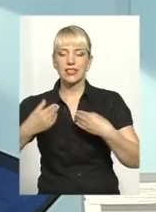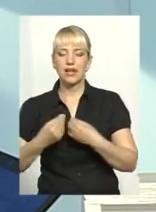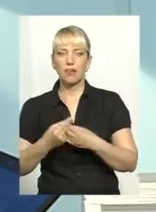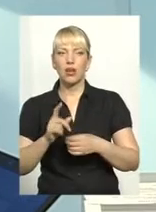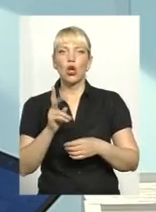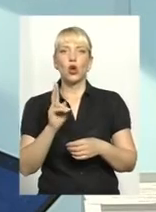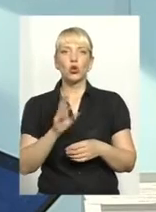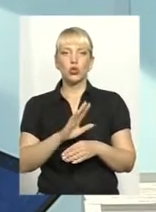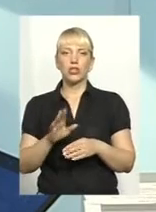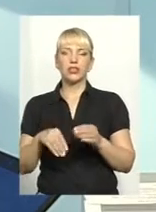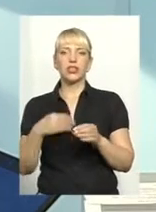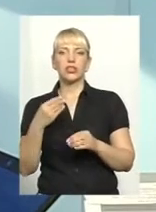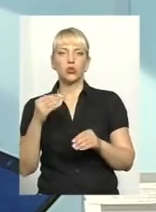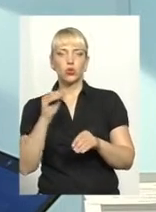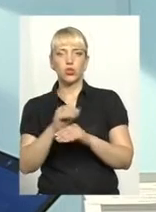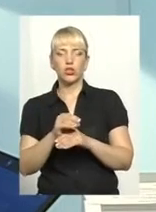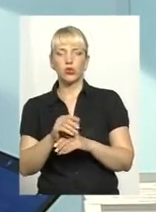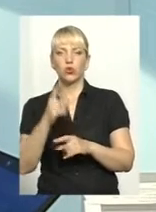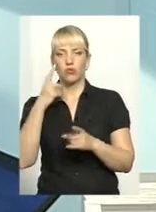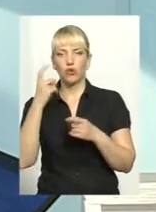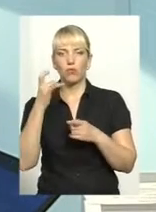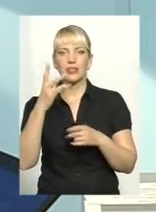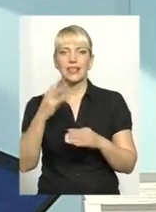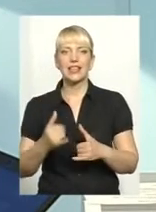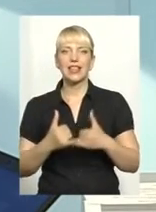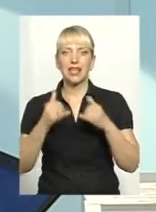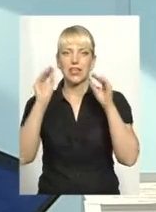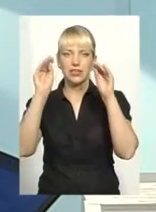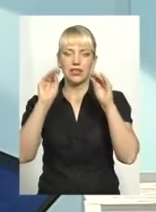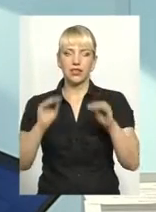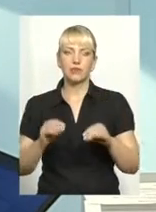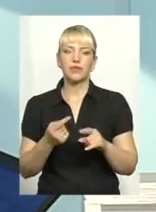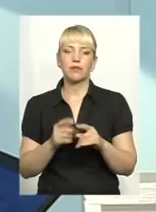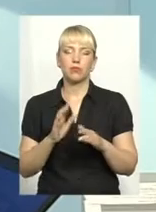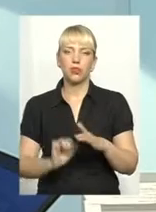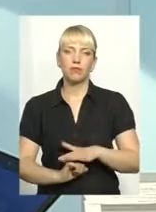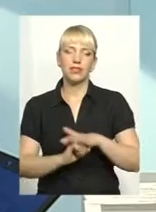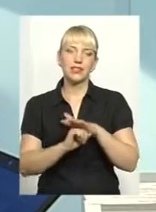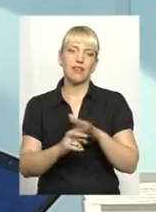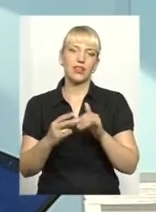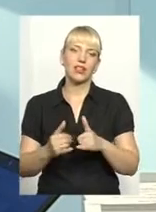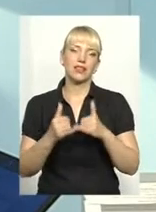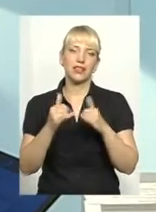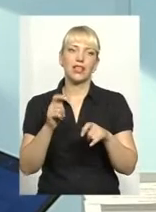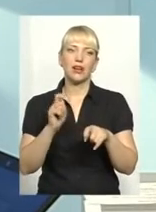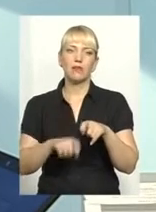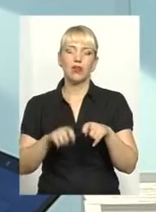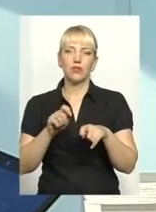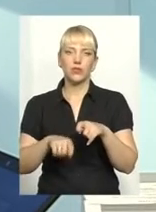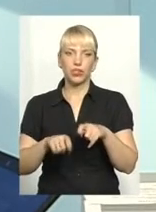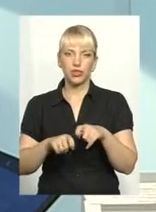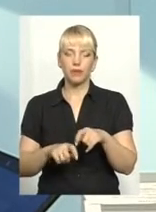інформацію для заповнення декларації, тобто це теж буде підставою для повної перевірки декларацій суб'єкта декларування.